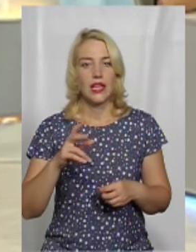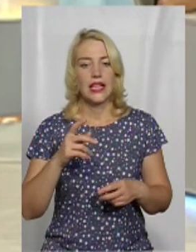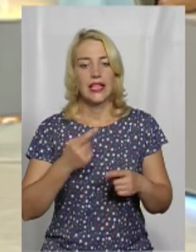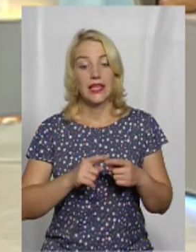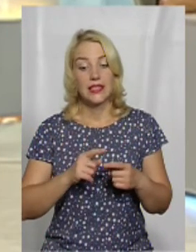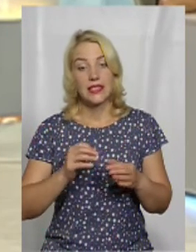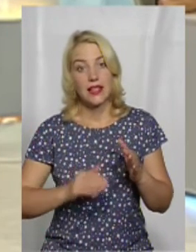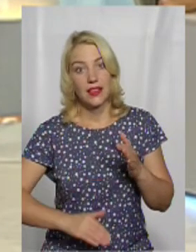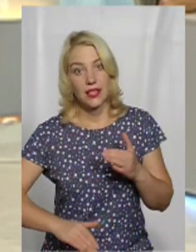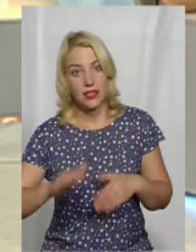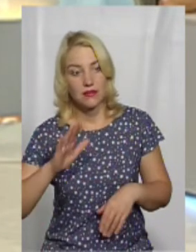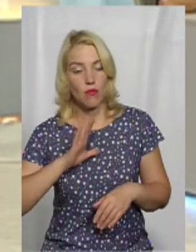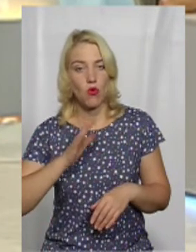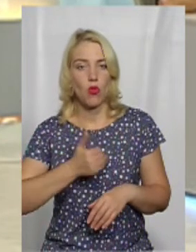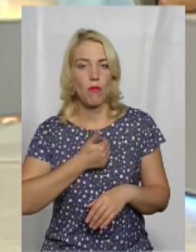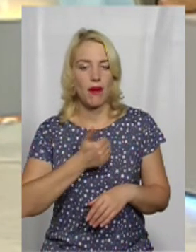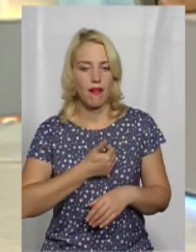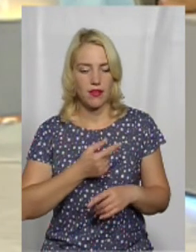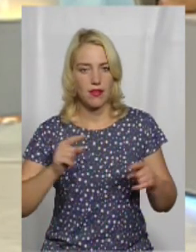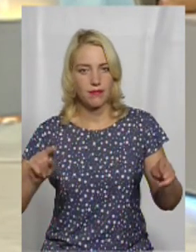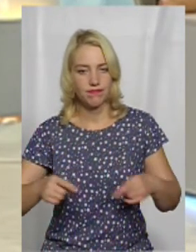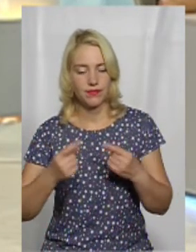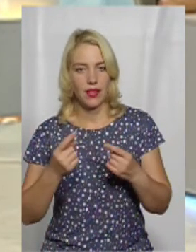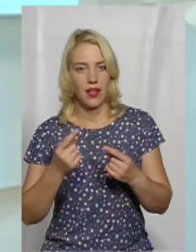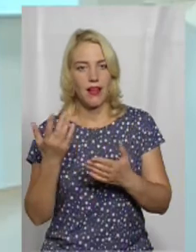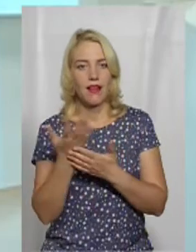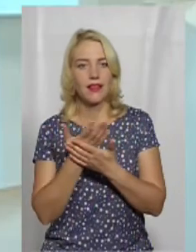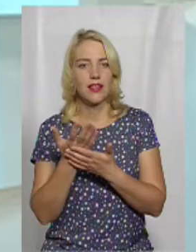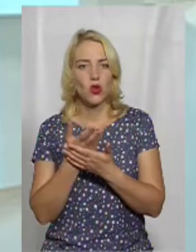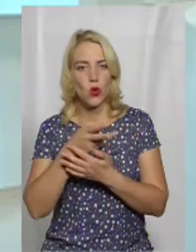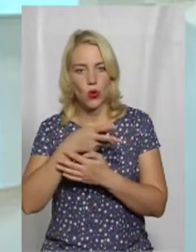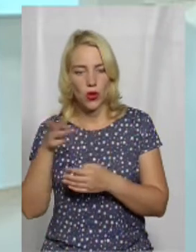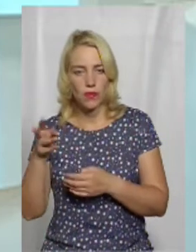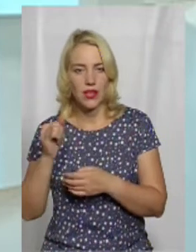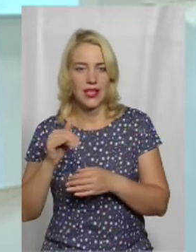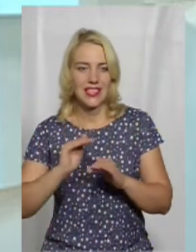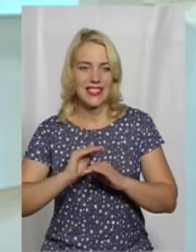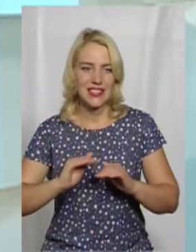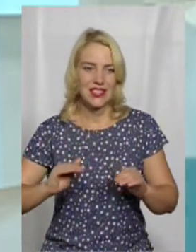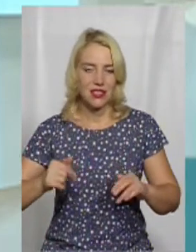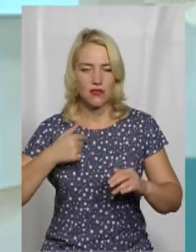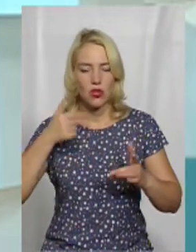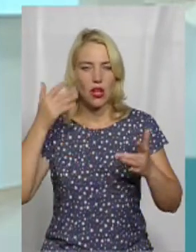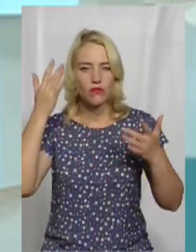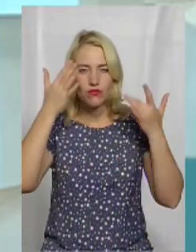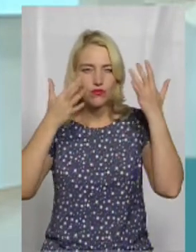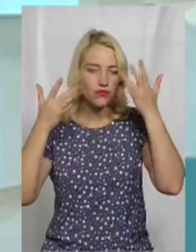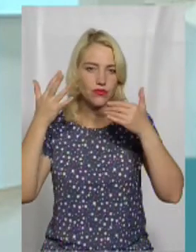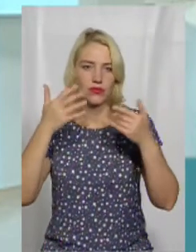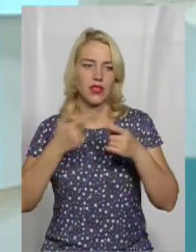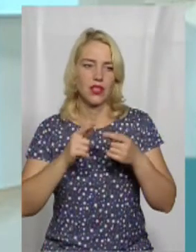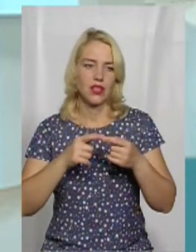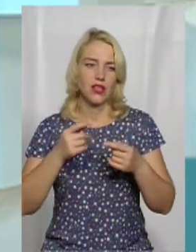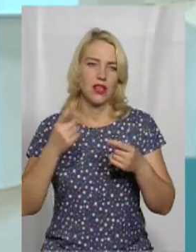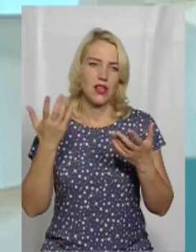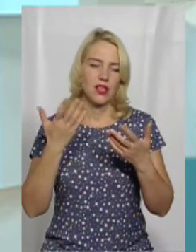дитинства було прагнення творити кіно. І з дитинства якісь історії, які собі сценки уявляв, не знаю, з іграшками, хотіли